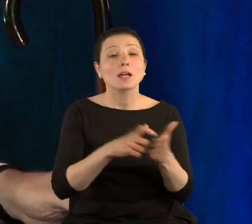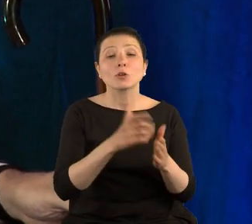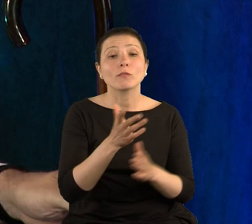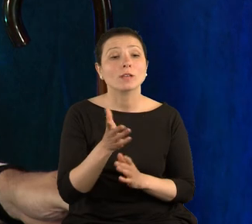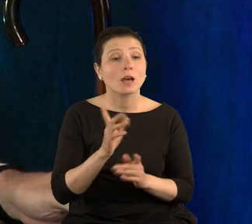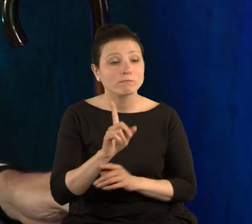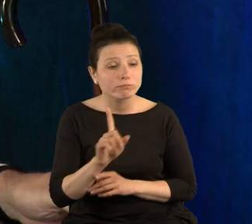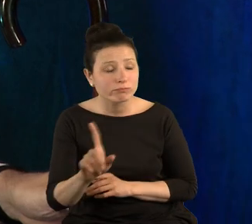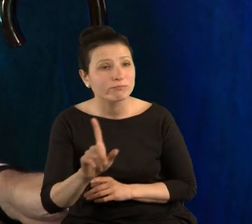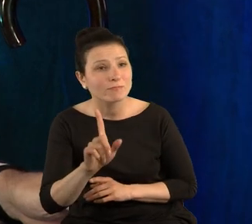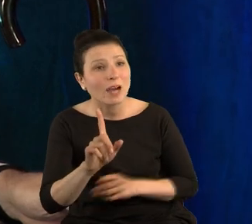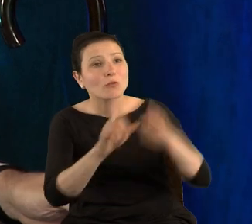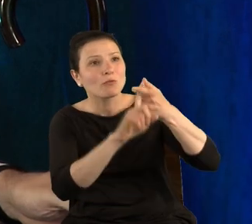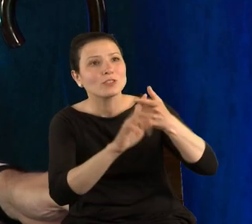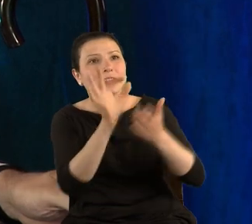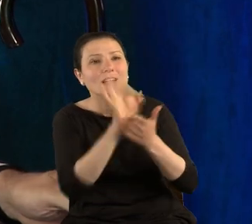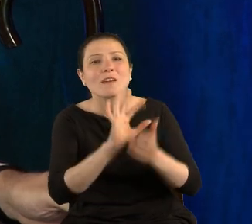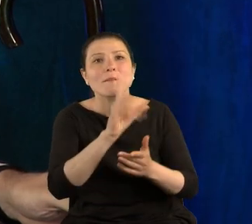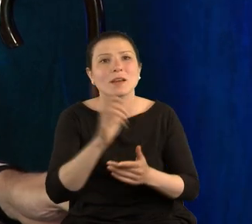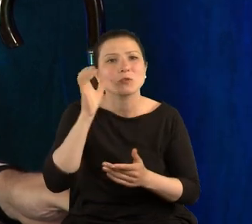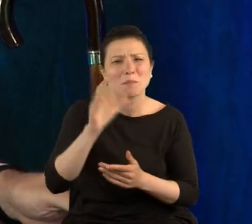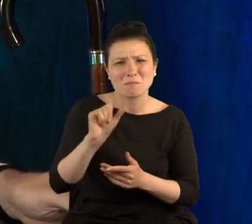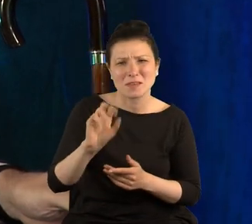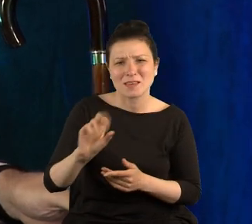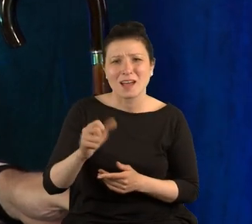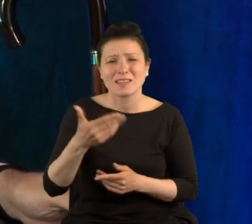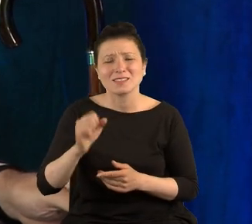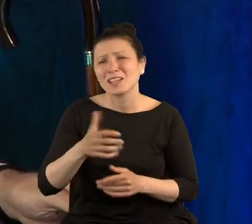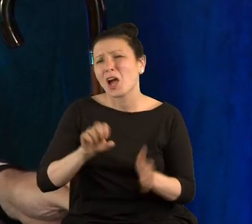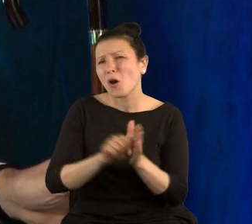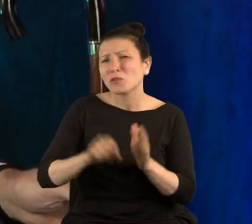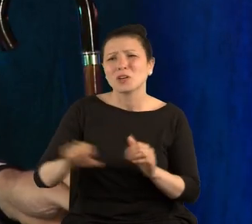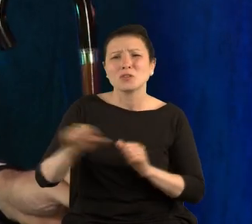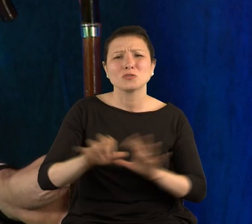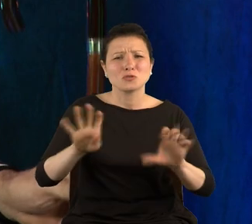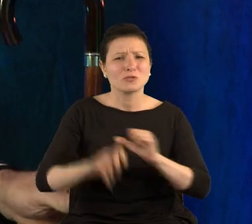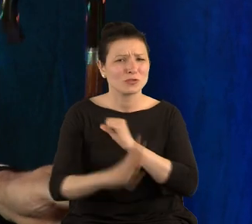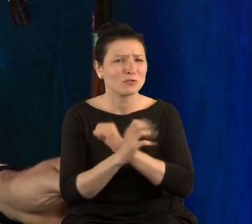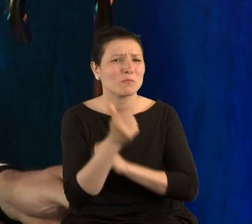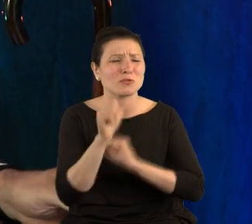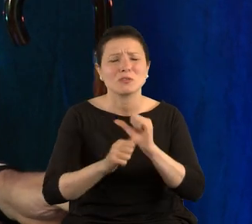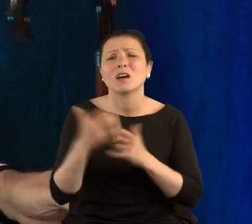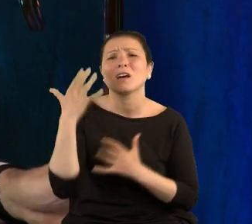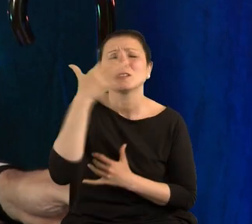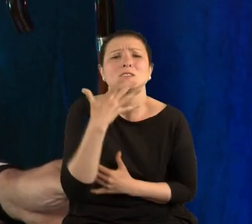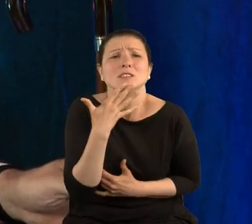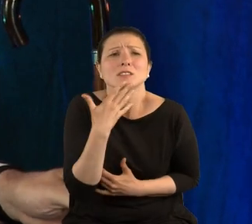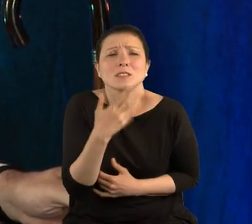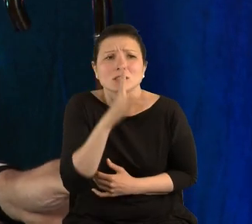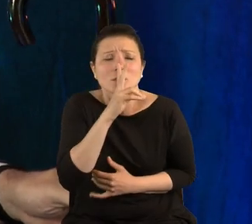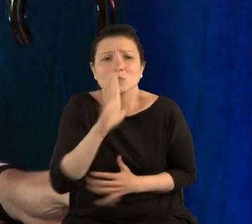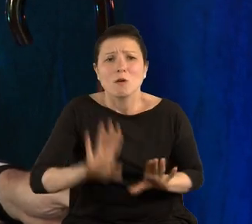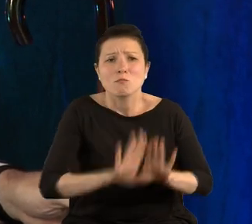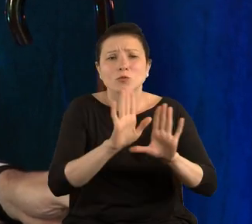Piranesiego, o której marzyłem od 1991 roku, kiedy zobaczyłem go w muzeum na